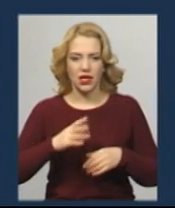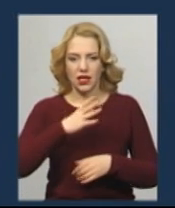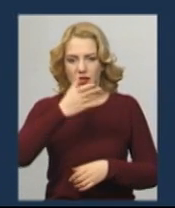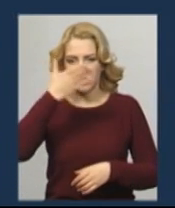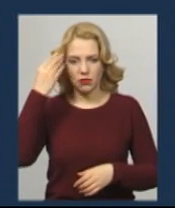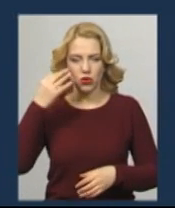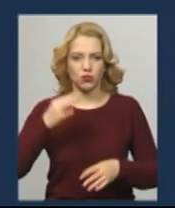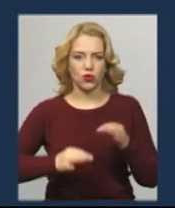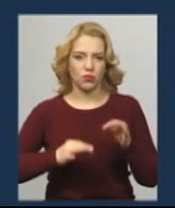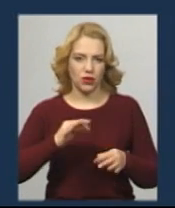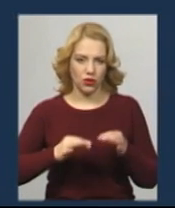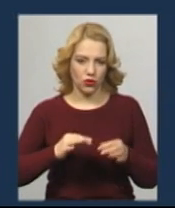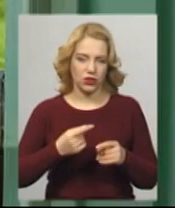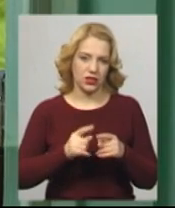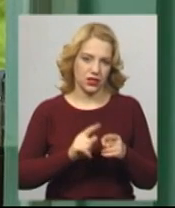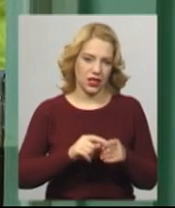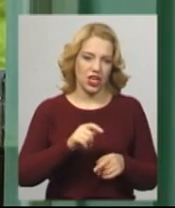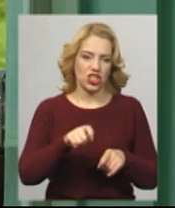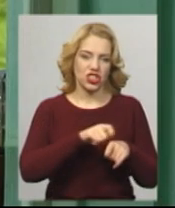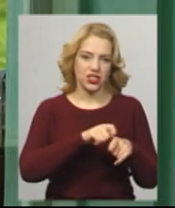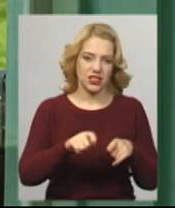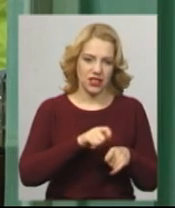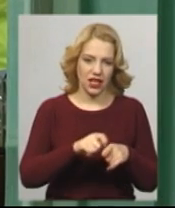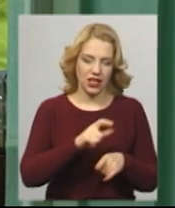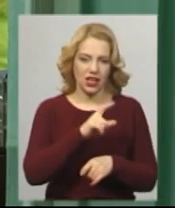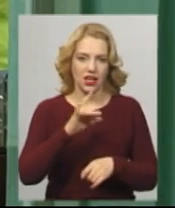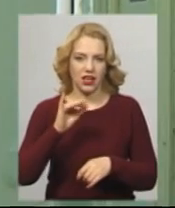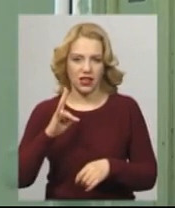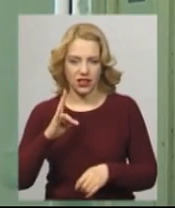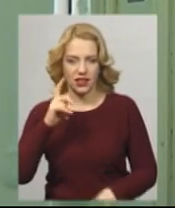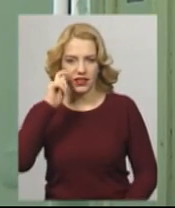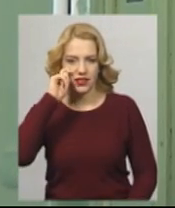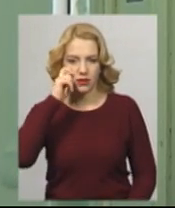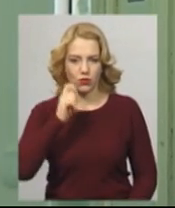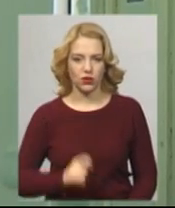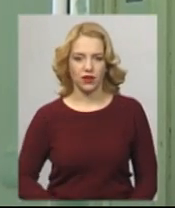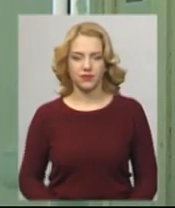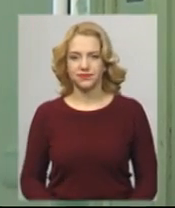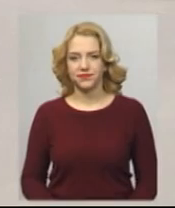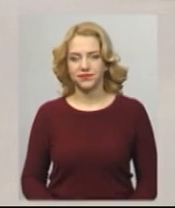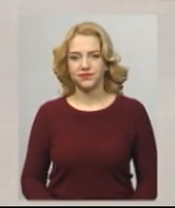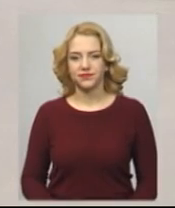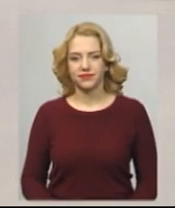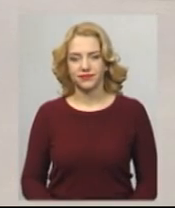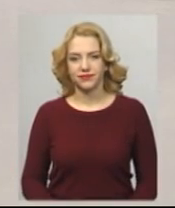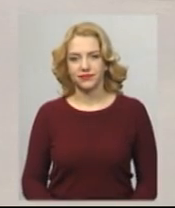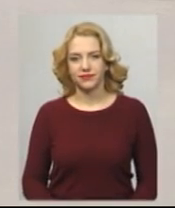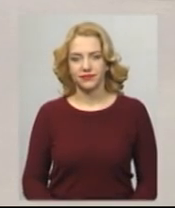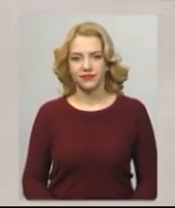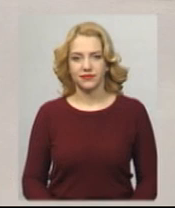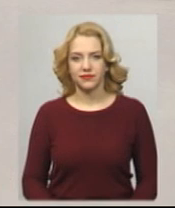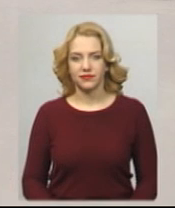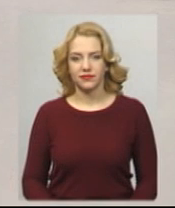фітонциди – часник, цибулю, хрін. Леся Буровець, Неляш Пулак, Олександр Горішевський, Віктор Кривий. Новини на Суспільному.